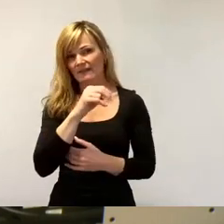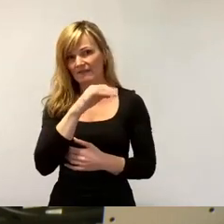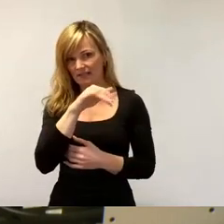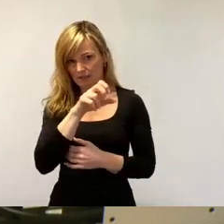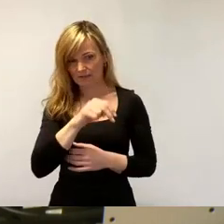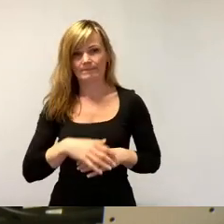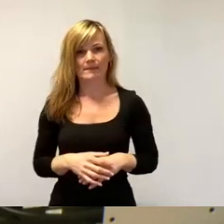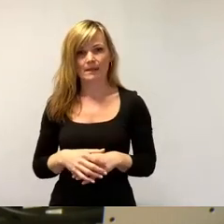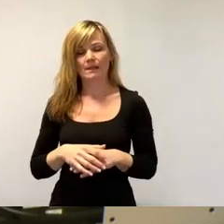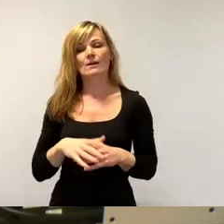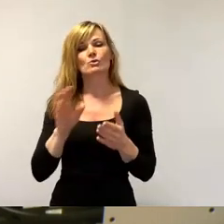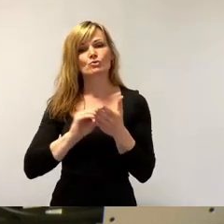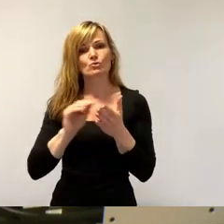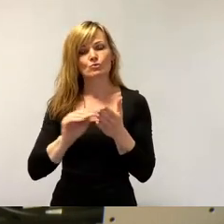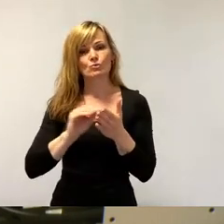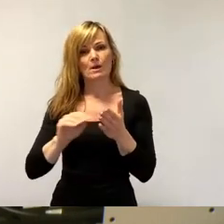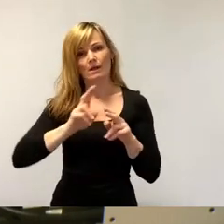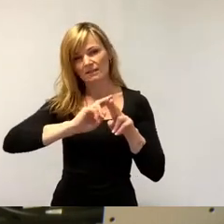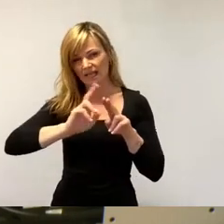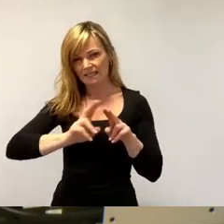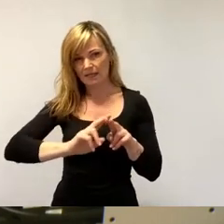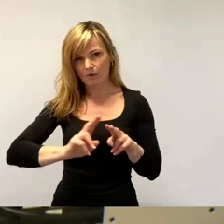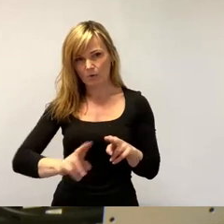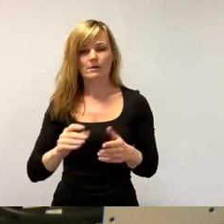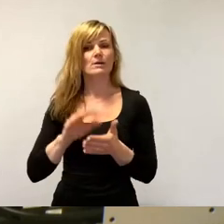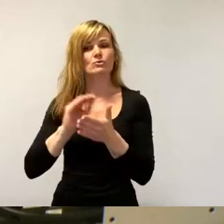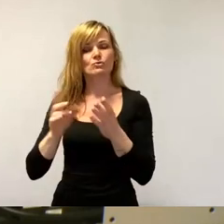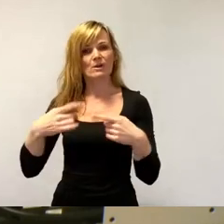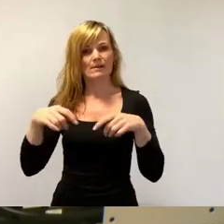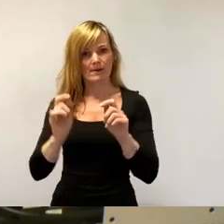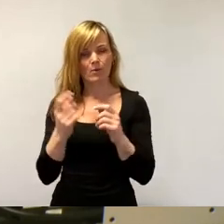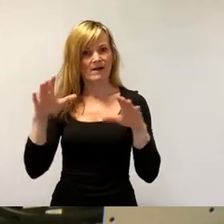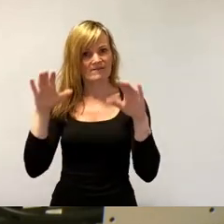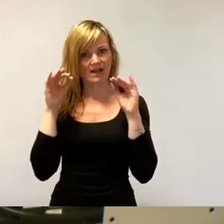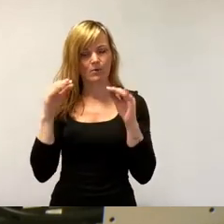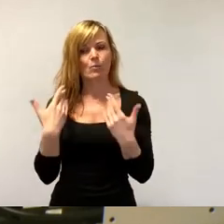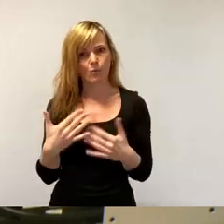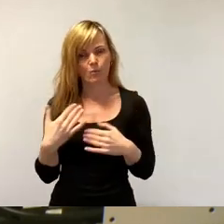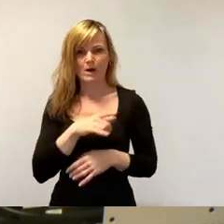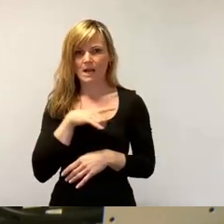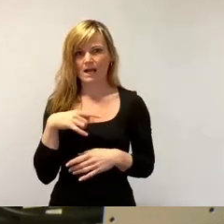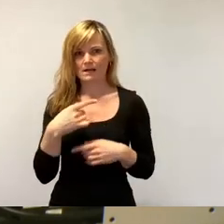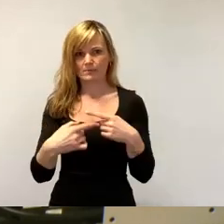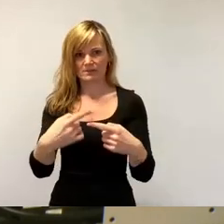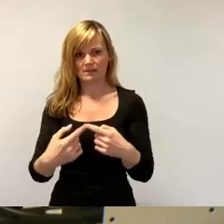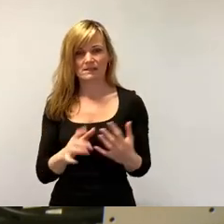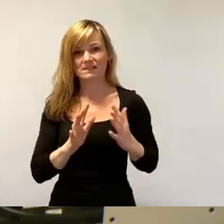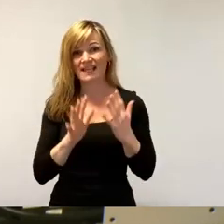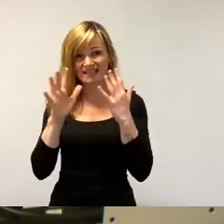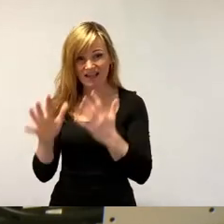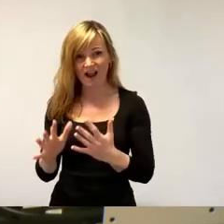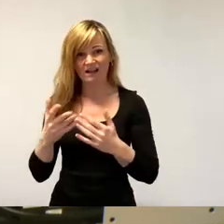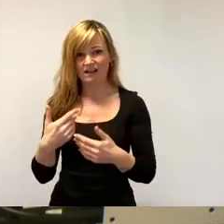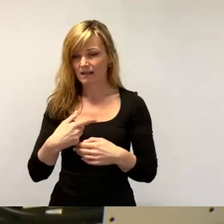Schulen machte man die Erfahrung, das sind sehr lange Prozesse bis zum Abschluss. Da können leicht zehn Jahre vergehen oder mehr,